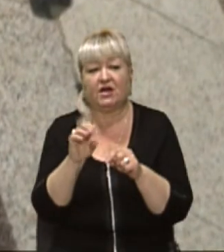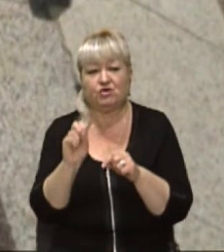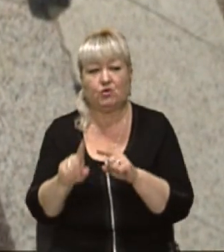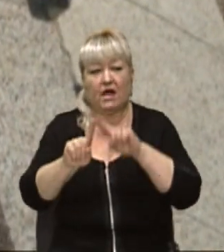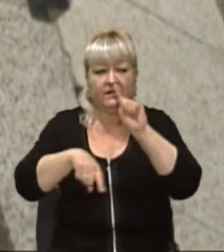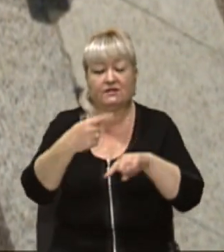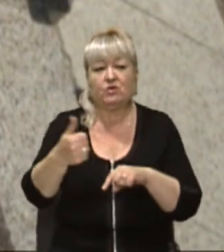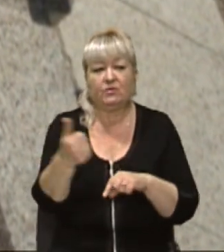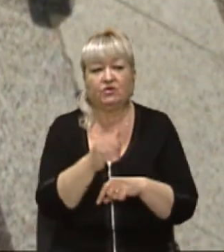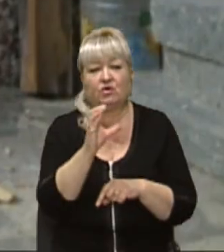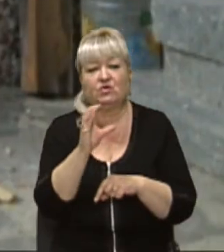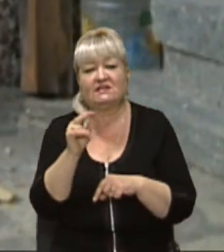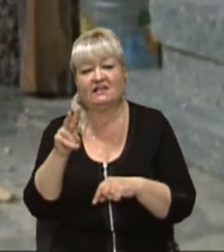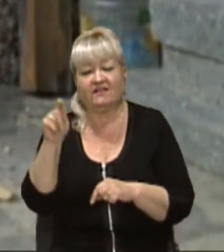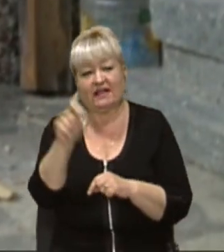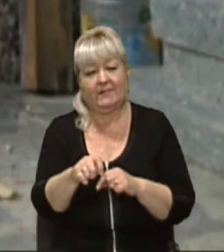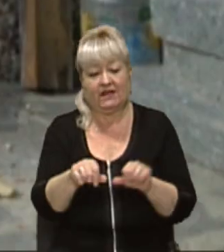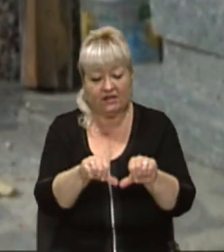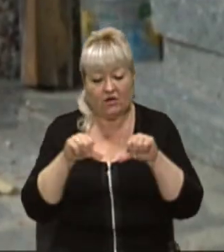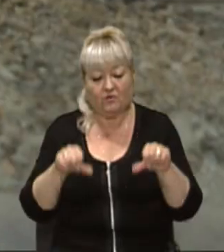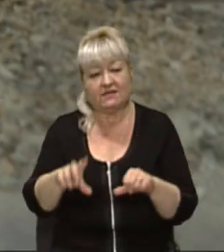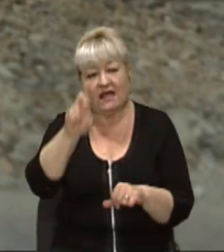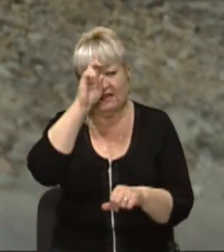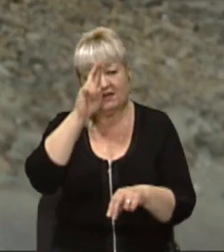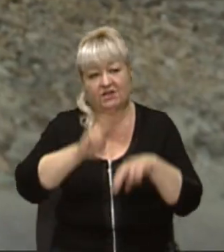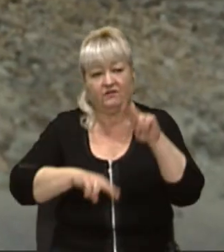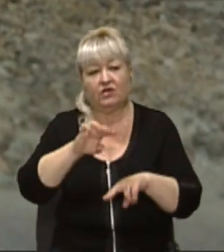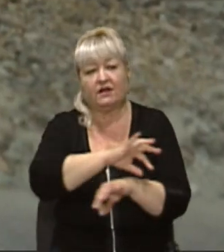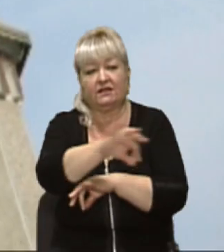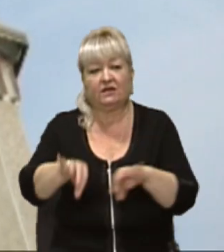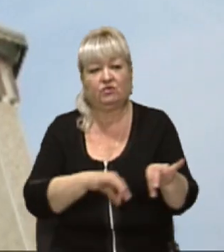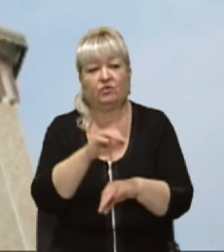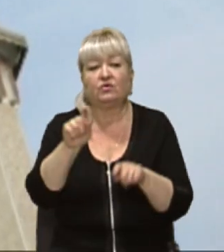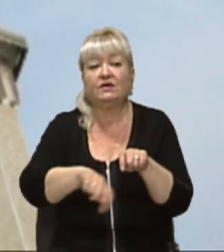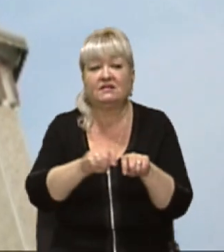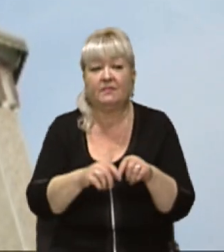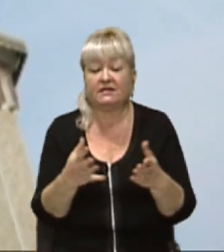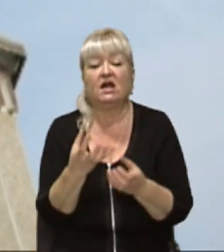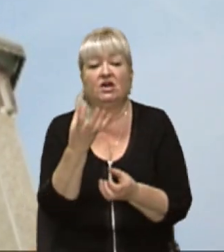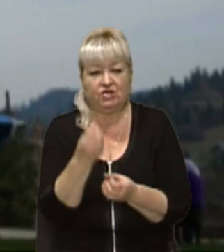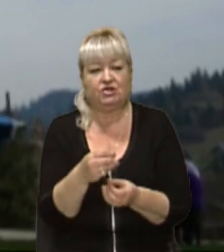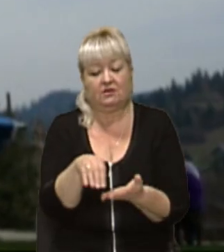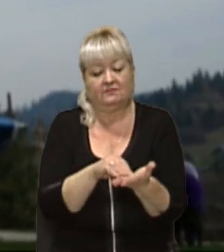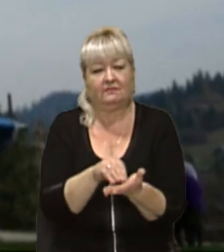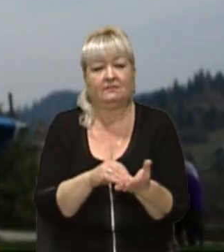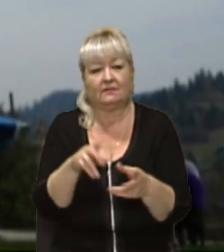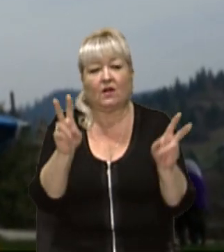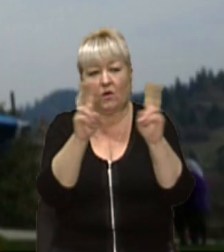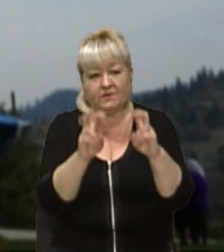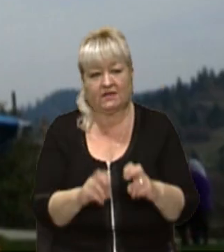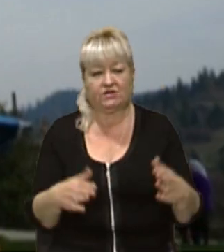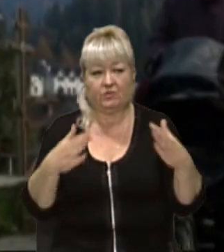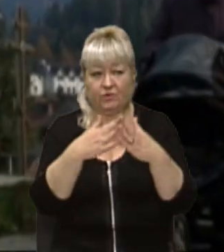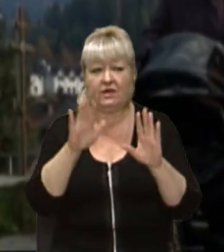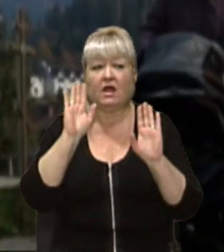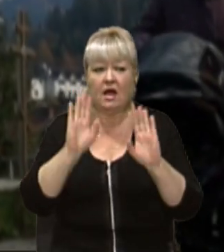наступного тижня до Славська приїде комісія Державної архітектурно-будівельної інспекції, яка ще раз обстежить будівлю. Опісля всю